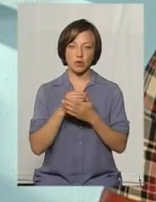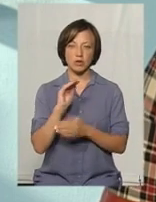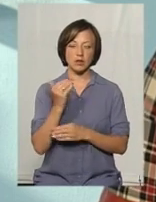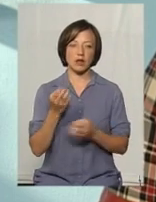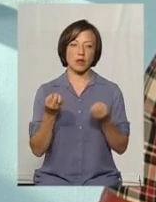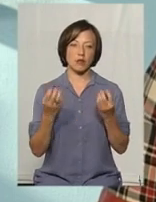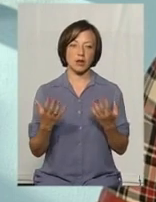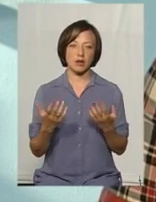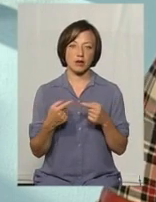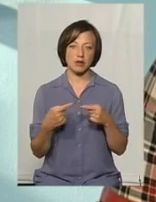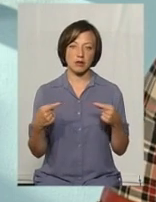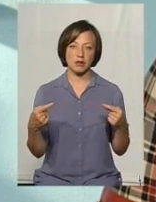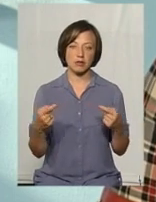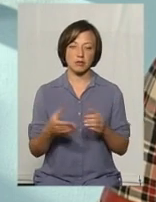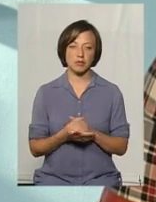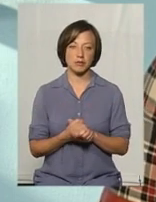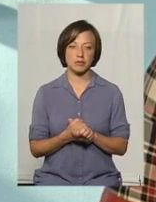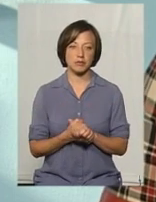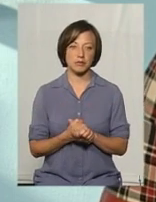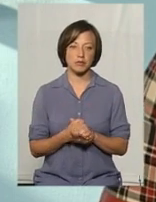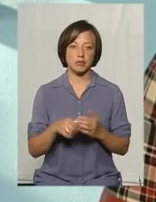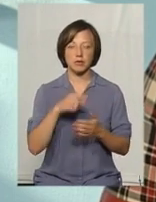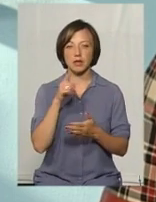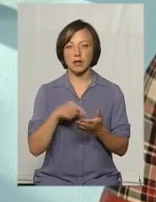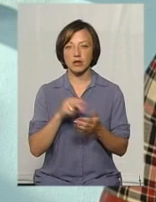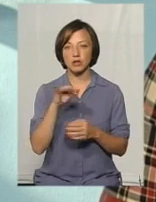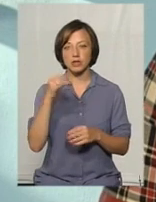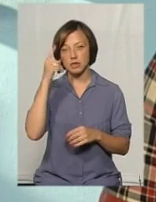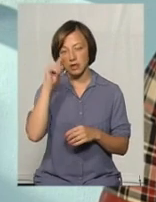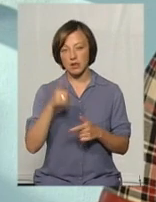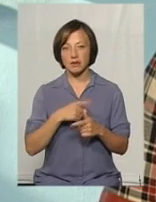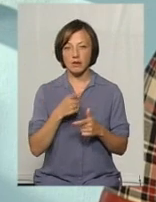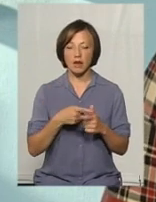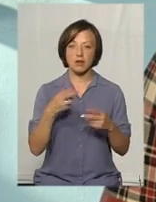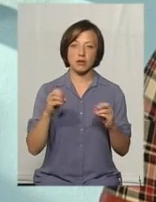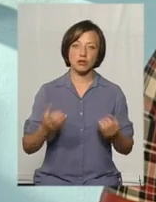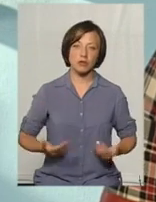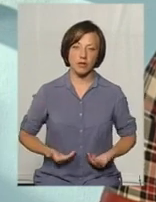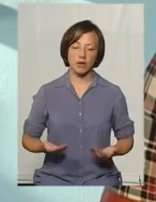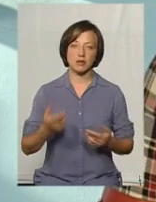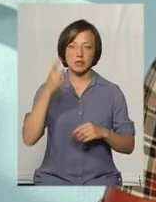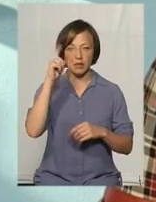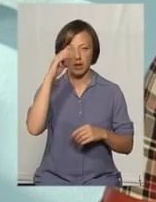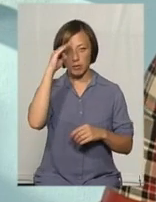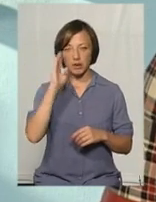елементарні, прості питання, чи дитина ваша знає, який її звати, де вона живе, знає батьків, знає, де